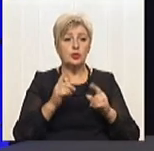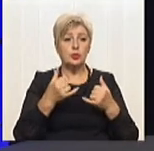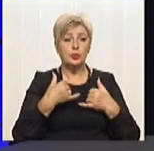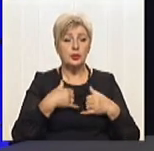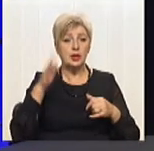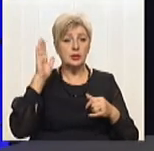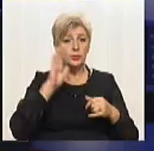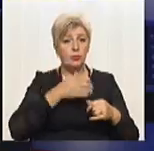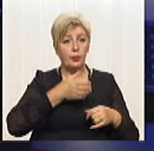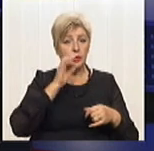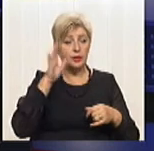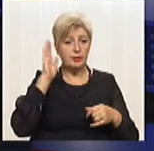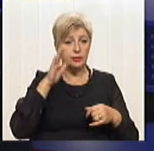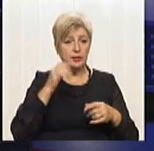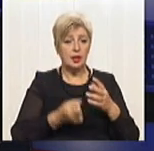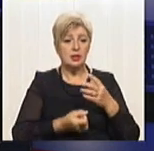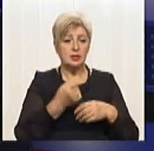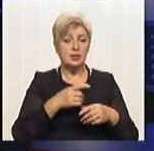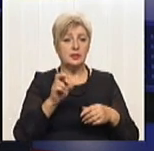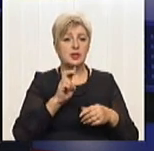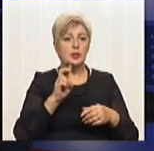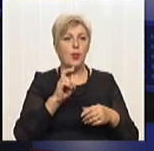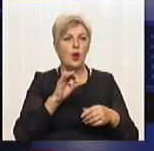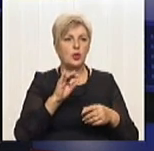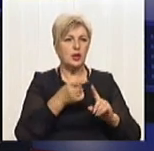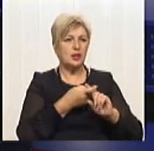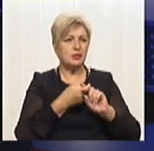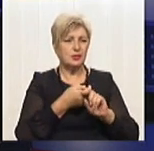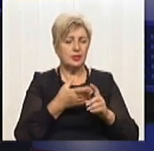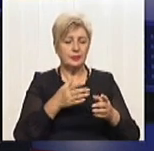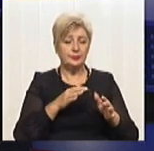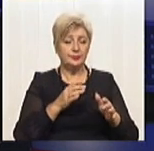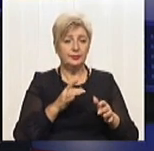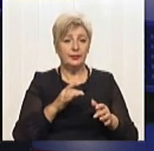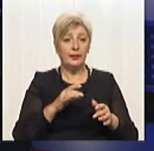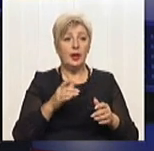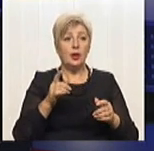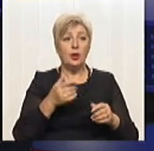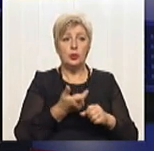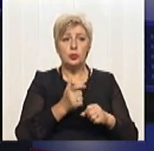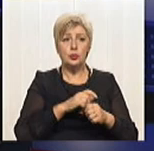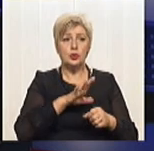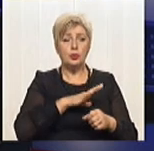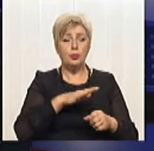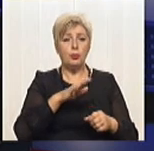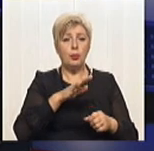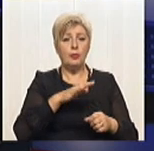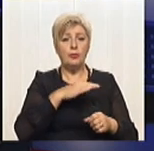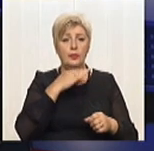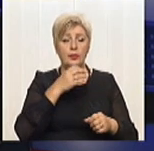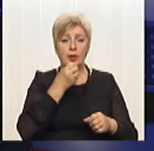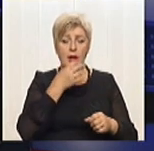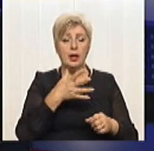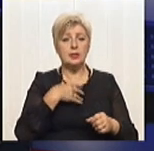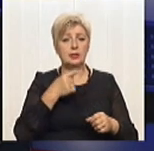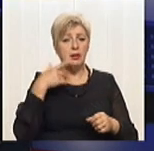з'явилися біологічно активні речовини. Розумієте це. Навіть дуже був гарний виступ науковця на форумі,